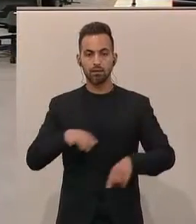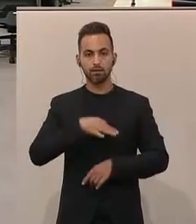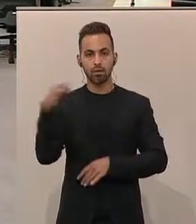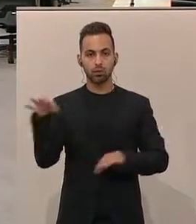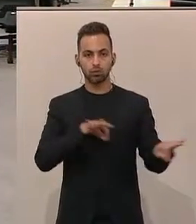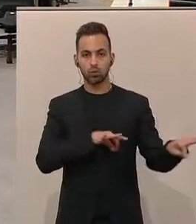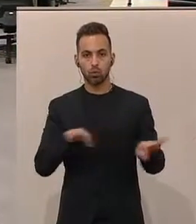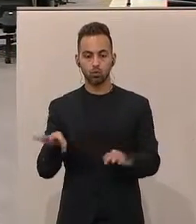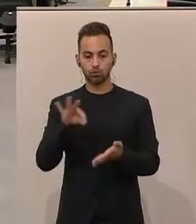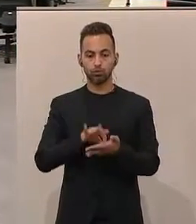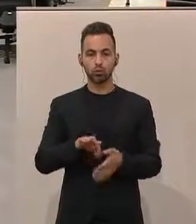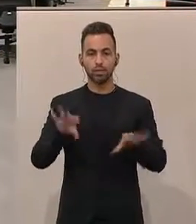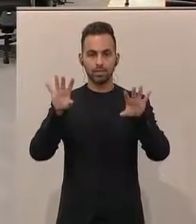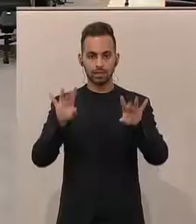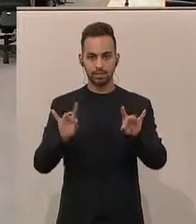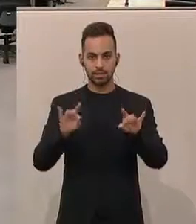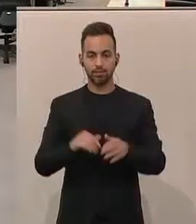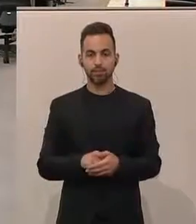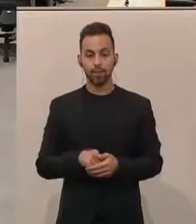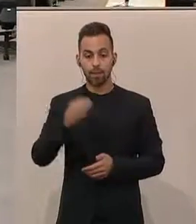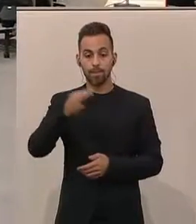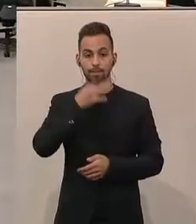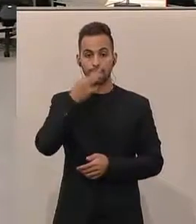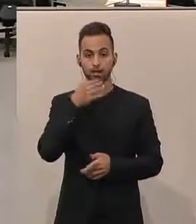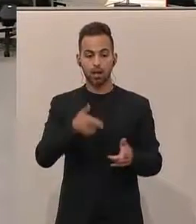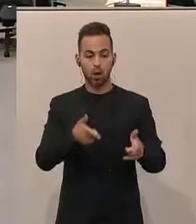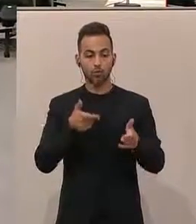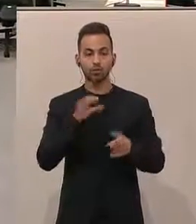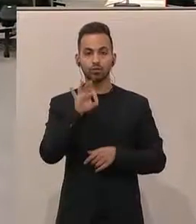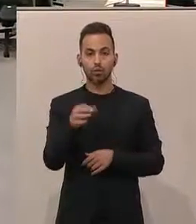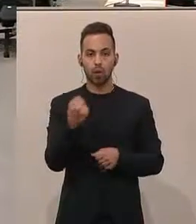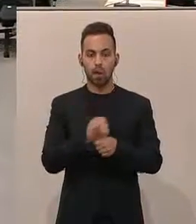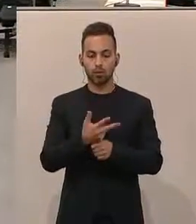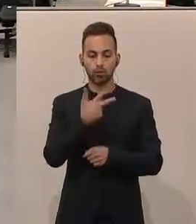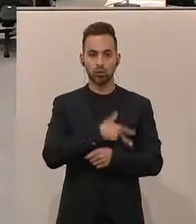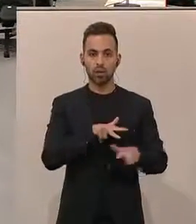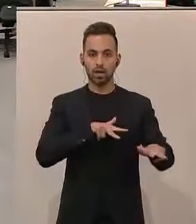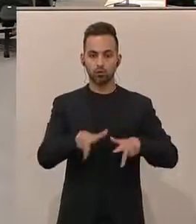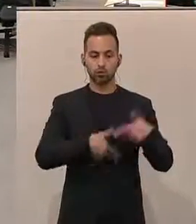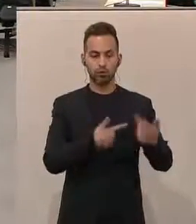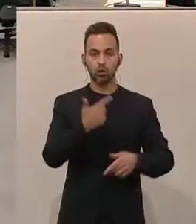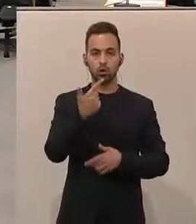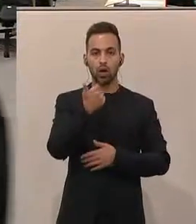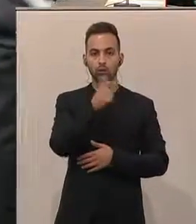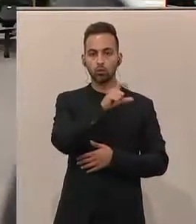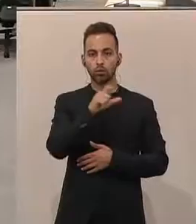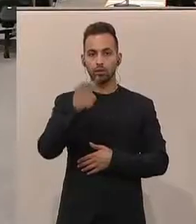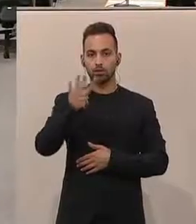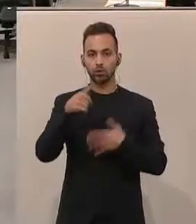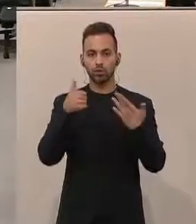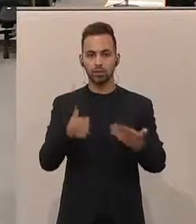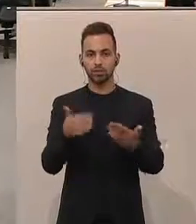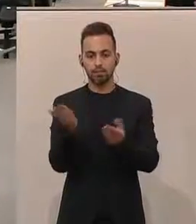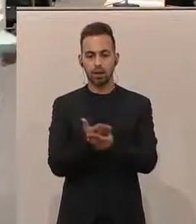Tagesordnungspunkt 10, Bericht des Ausschusses für... Der zehnten Punkt der heutigen Tagesordnung geht es vor